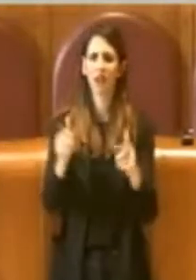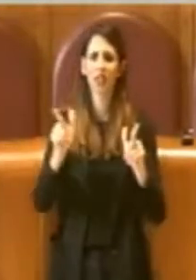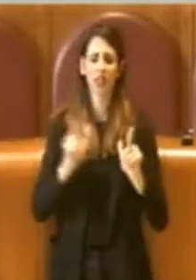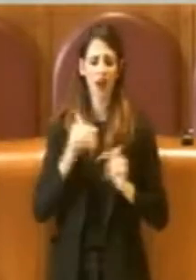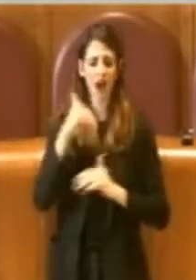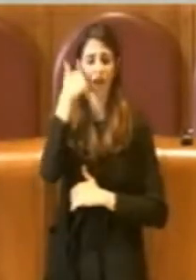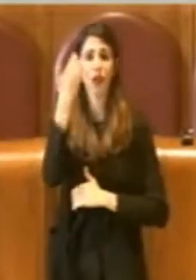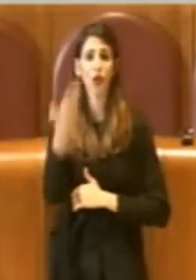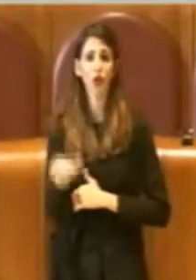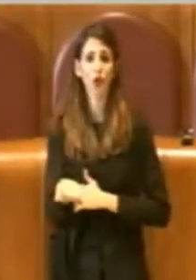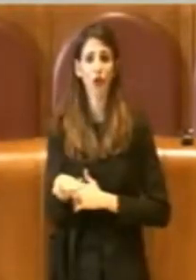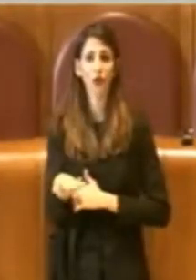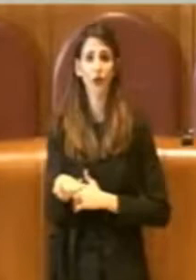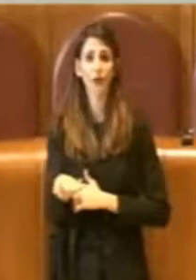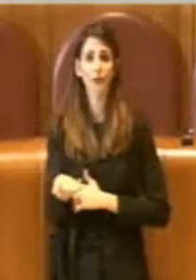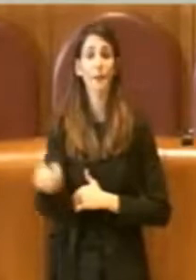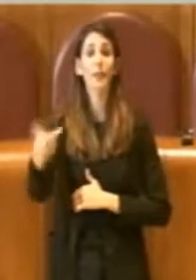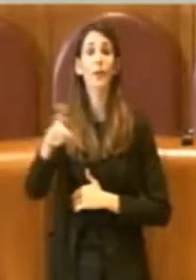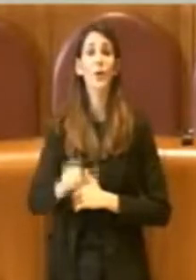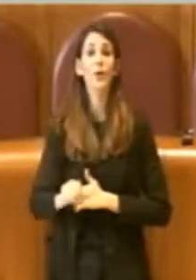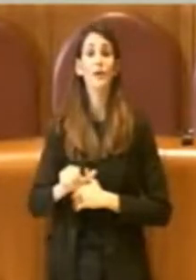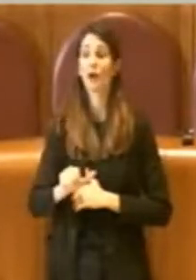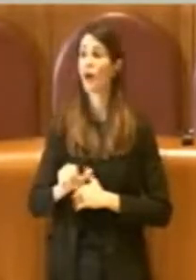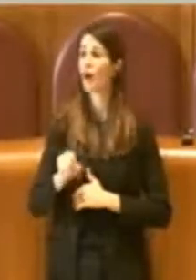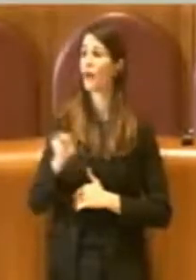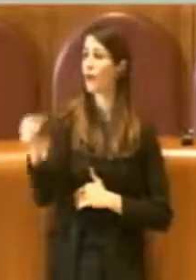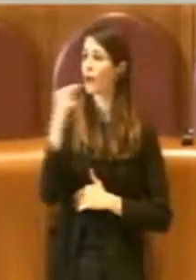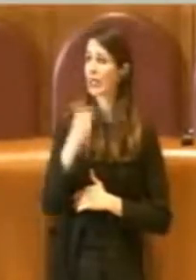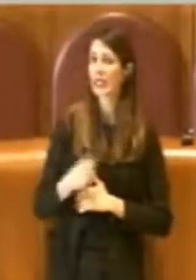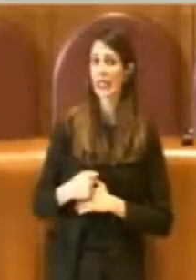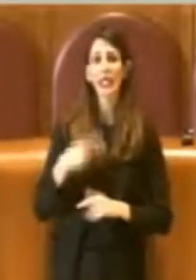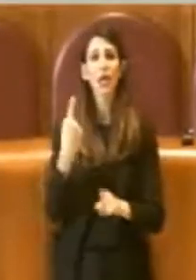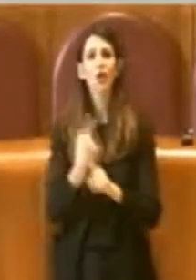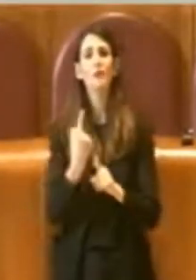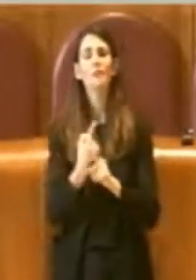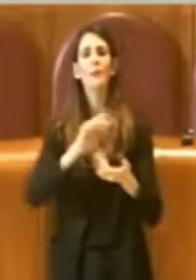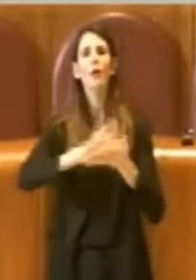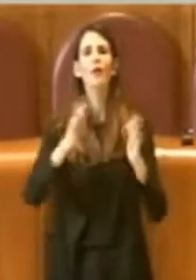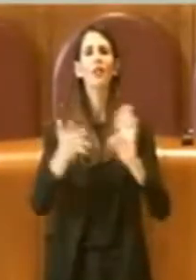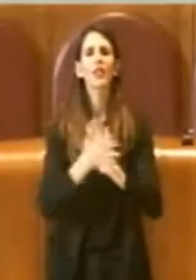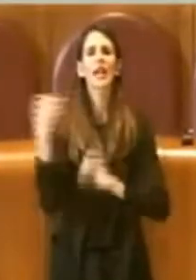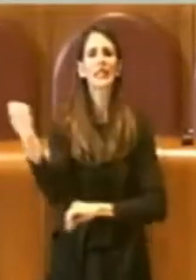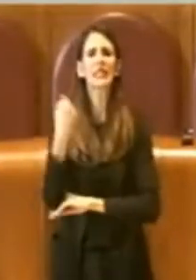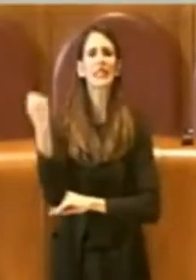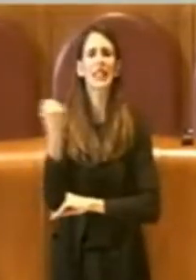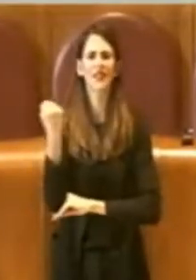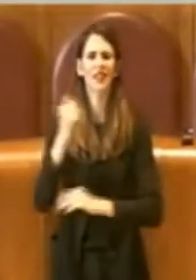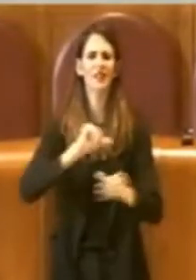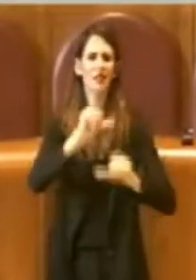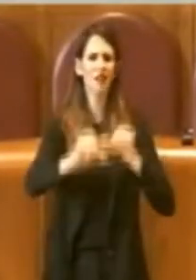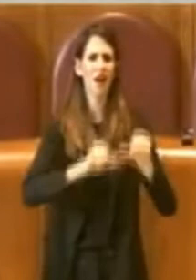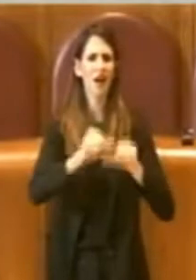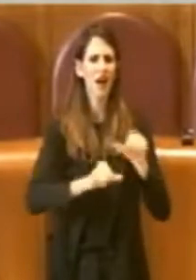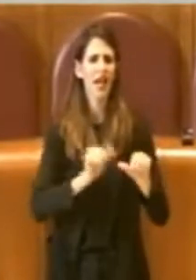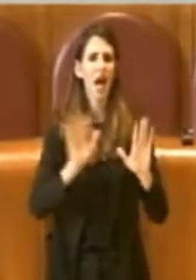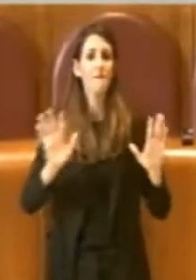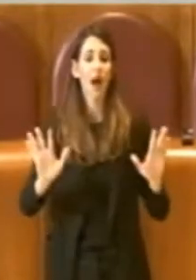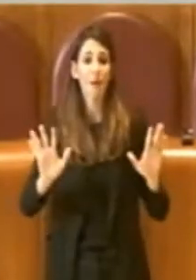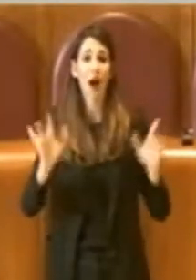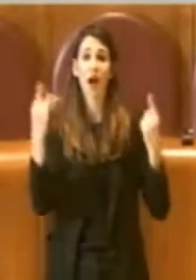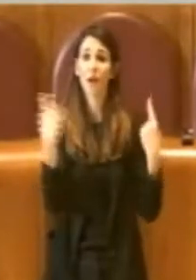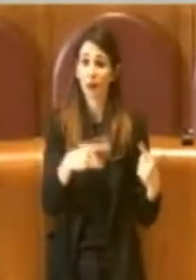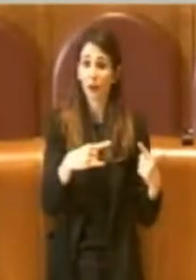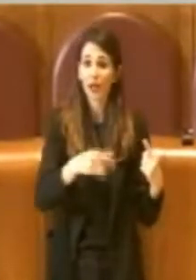vengono a indicare che bisogna cambiare i contratti di servizio e per dare un indirizzo in tal senso bisogna necessariamente